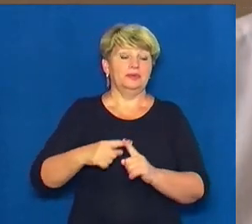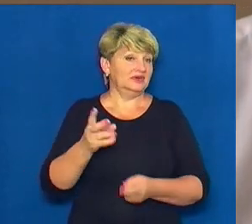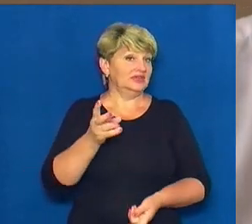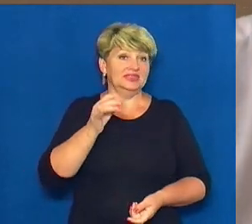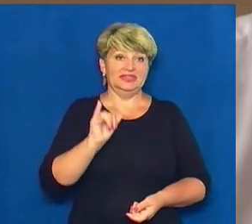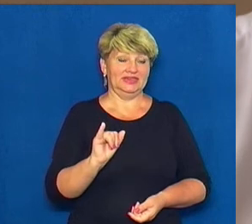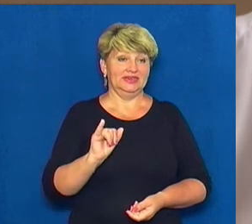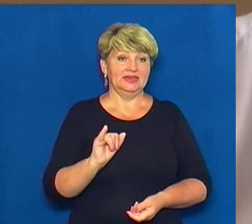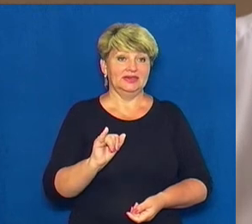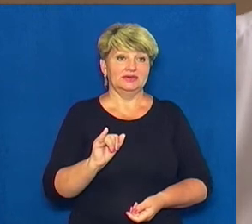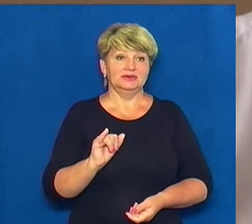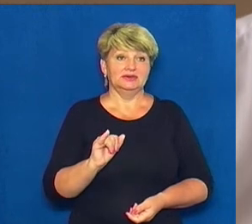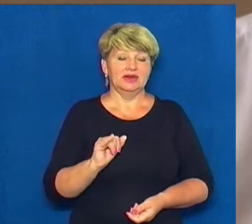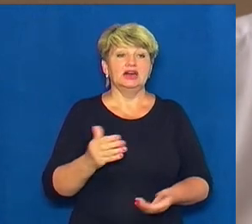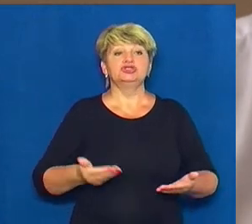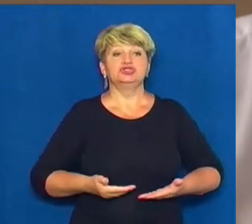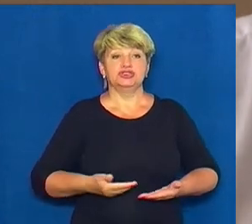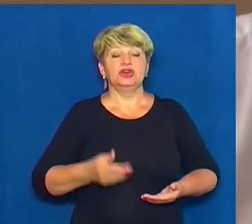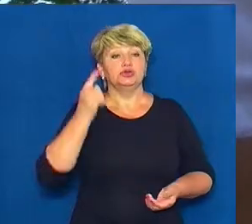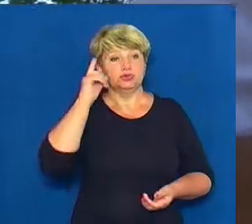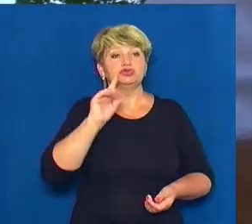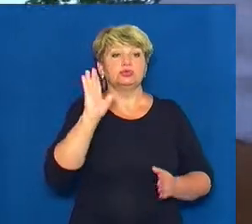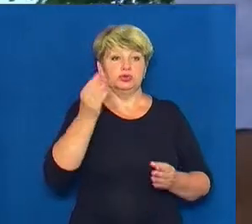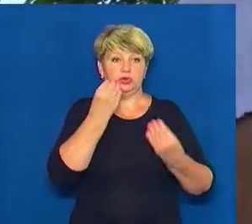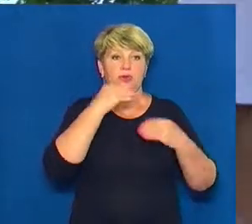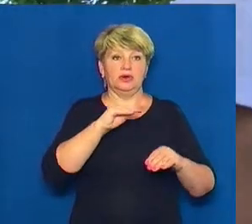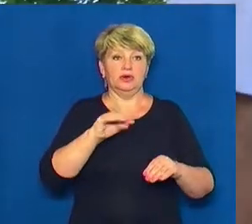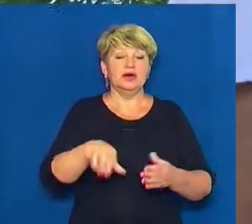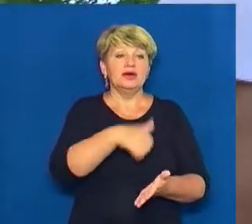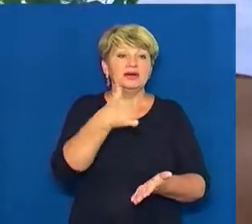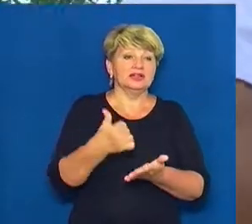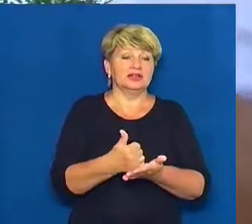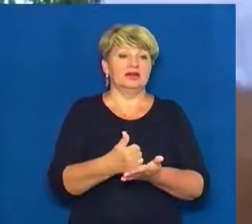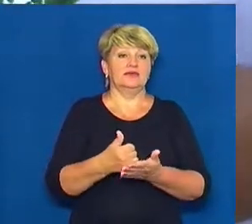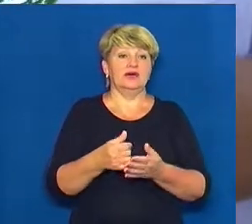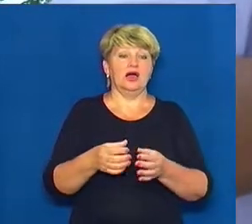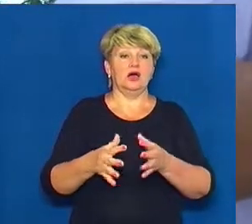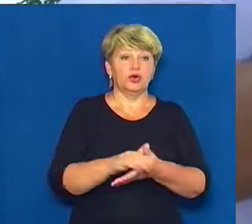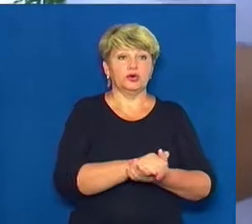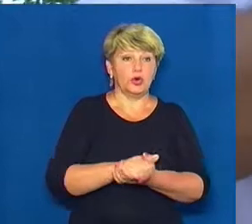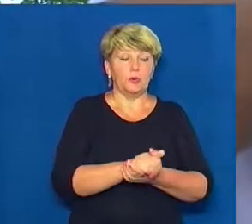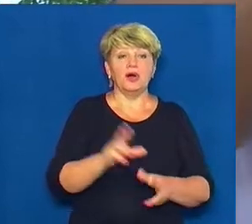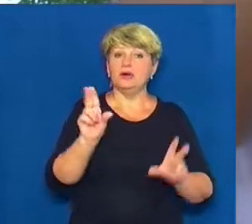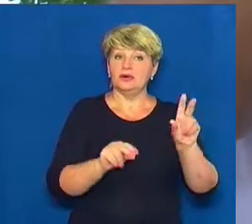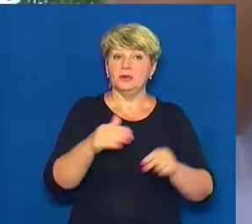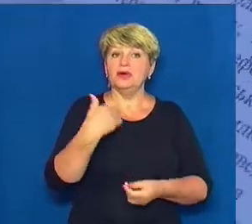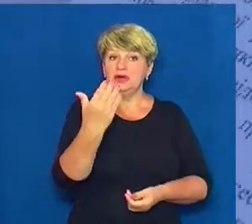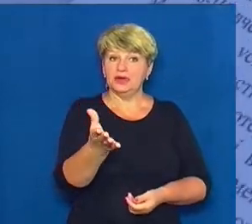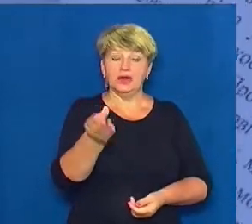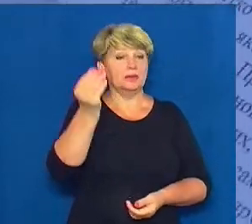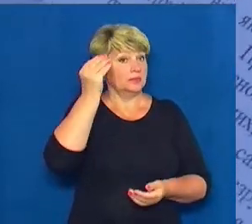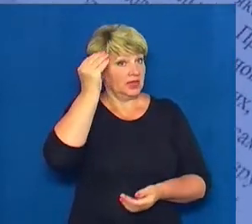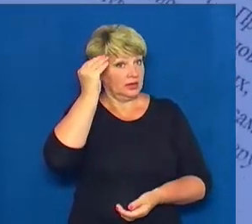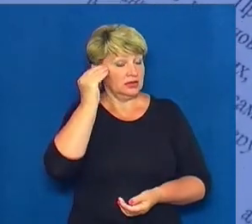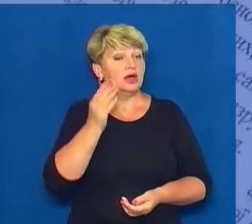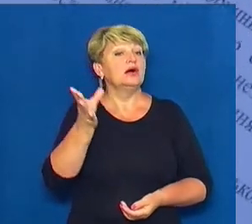в них життя стане набагато краще. Голова Шкарашинської громади каже, сподівається, що їхню думку врахують. З